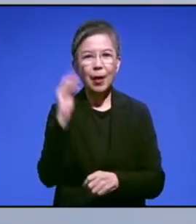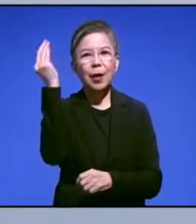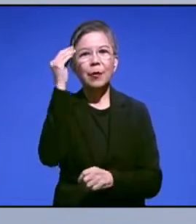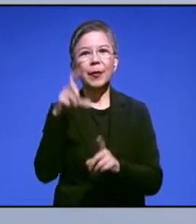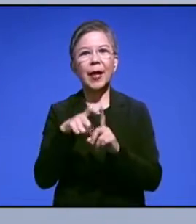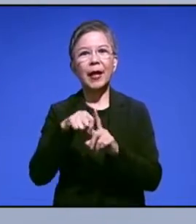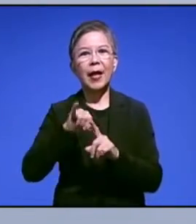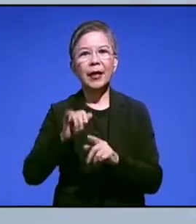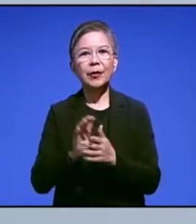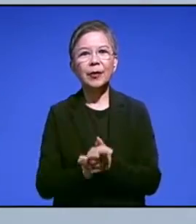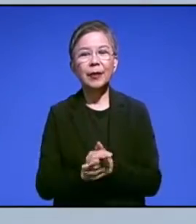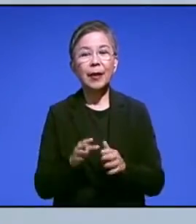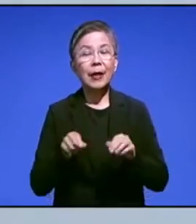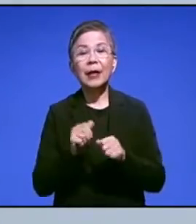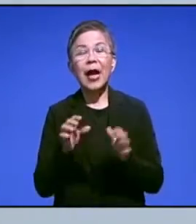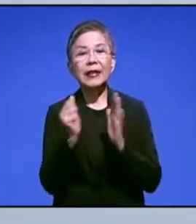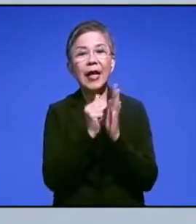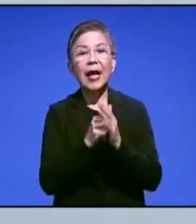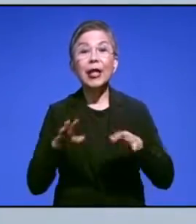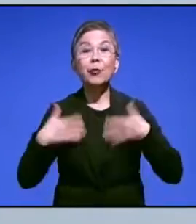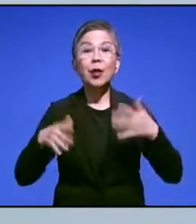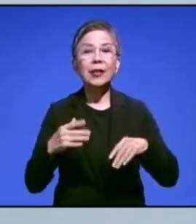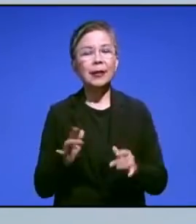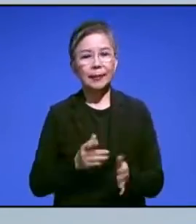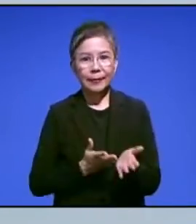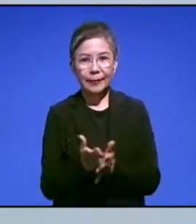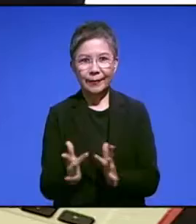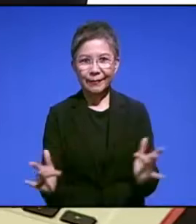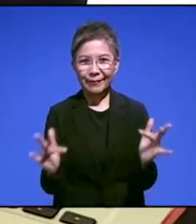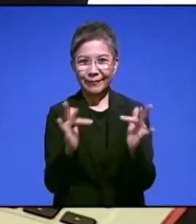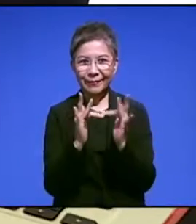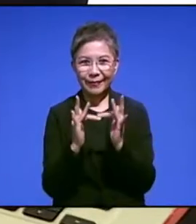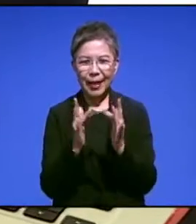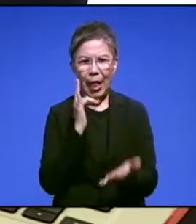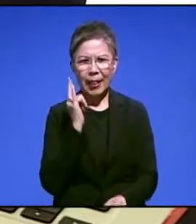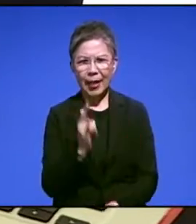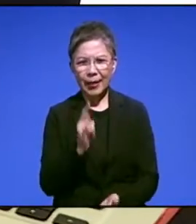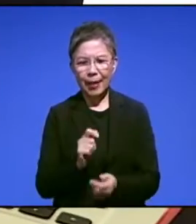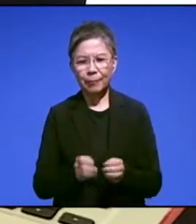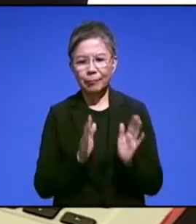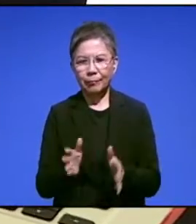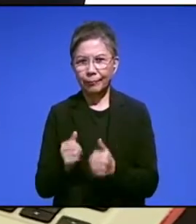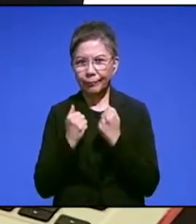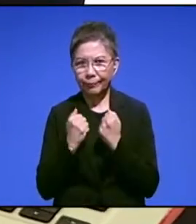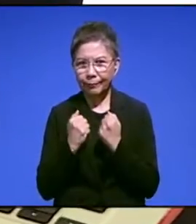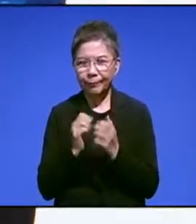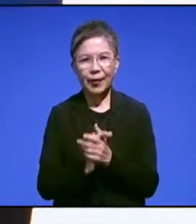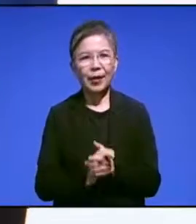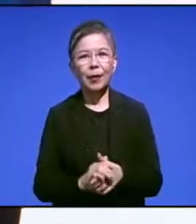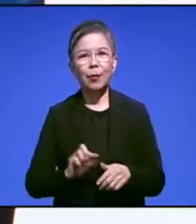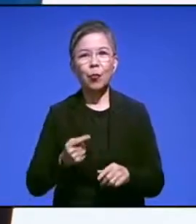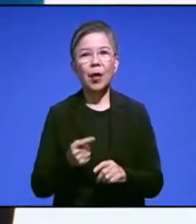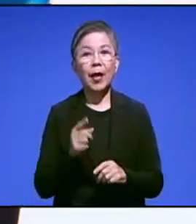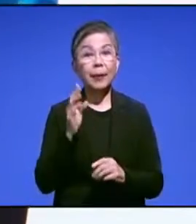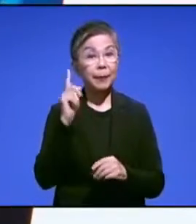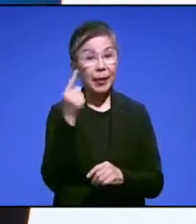Provinsi DKI Jakarta menyelenggarakan acara hiburan secara virtual dan mematuhi protokol kesehatan. Gelaran berlangsung sejak